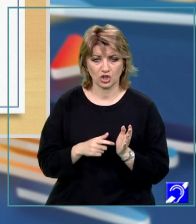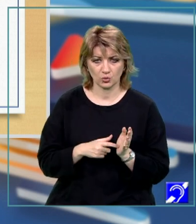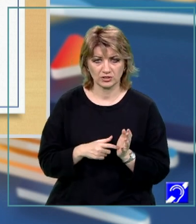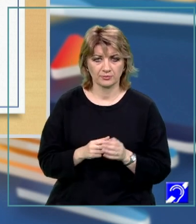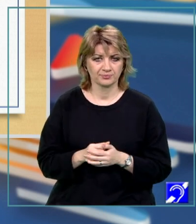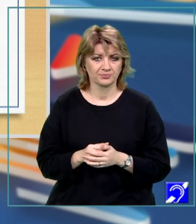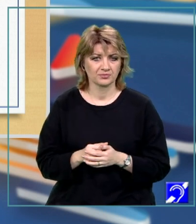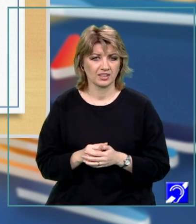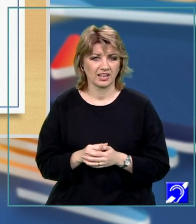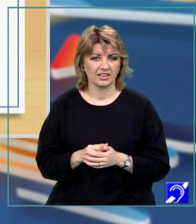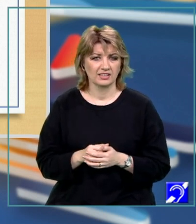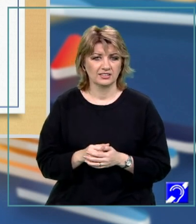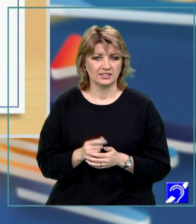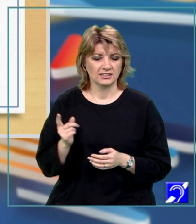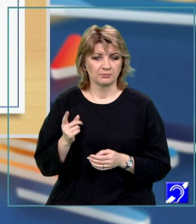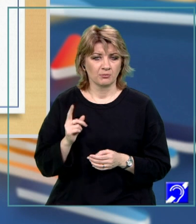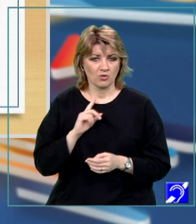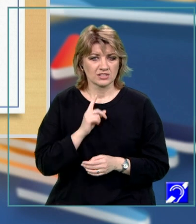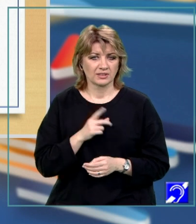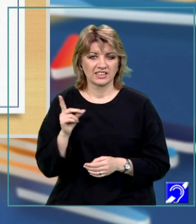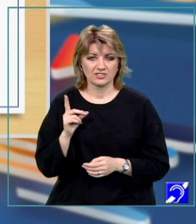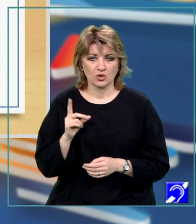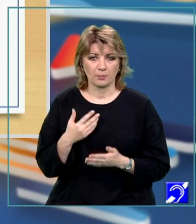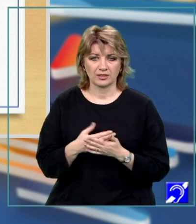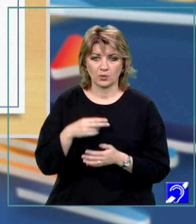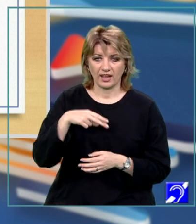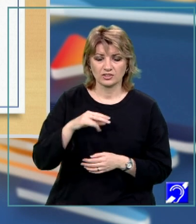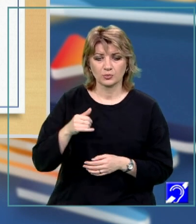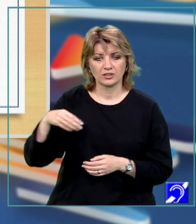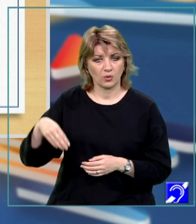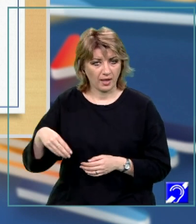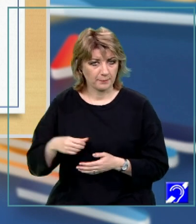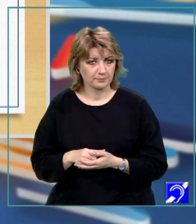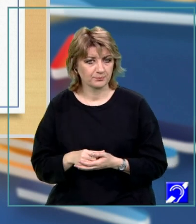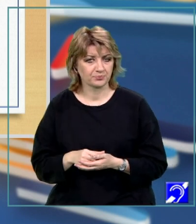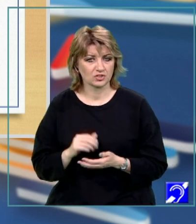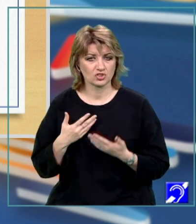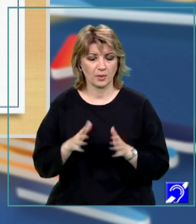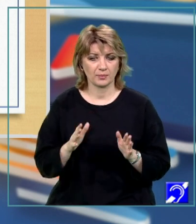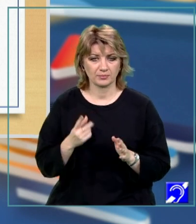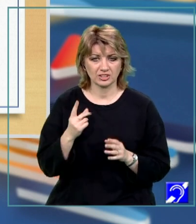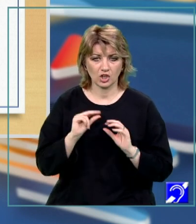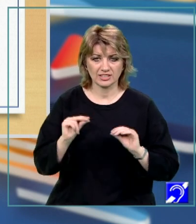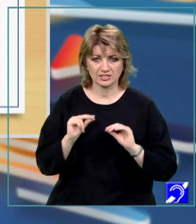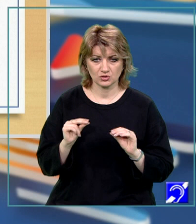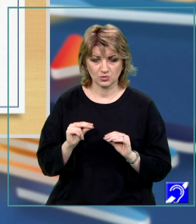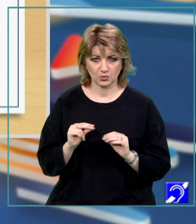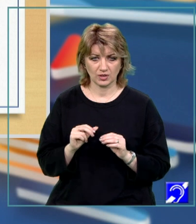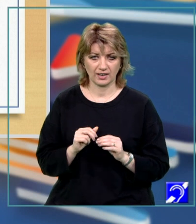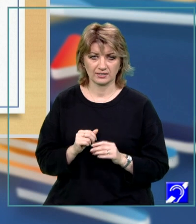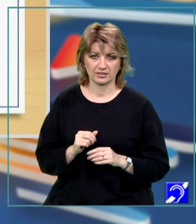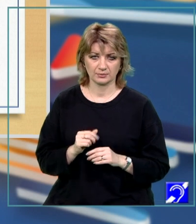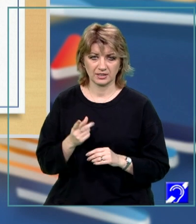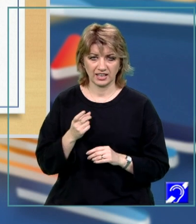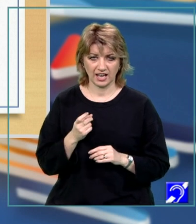D reprezintă un posibil divizor, prim, atât pentru N, cât și pentru M. Putem să începem printr-o instrucțiune repetitivă, în care,